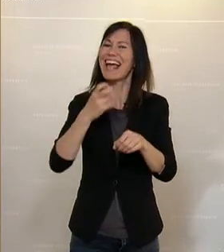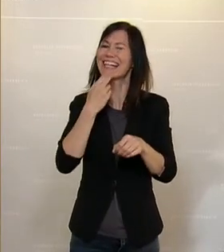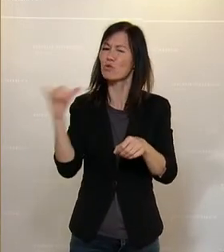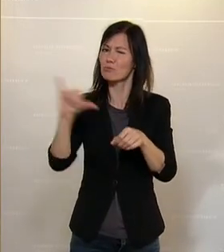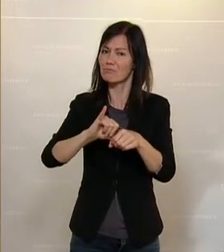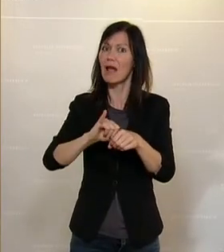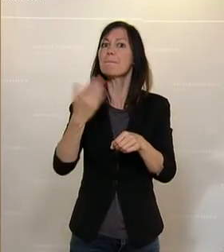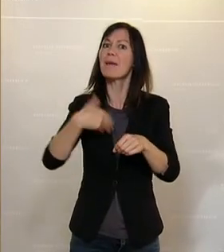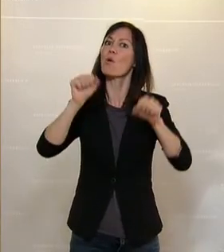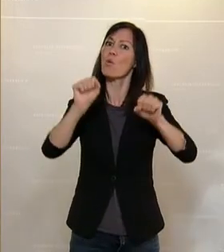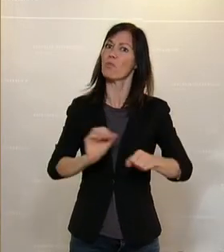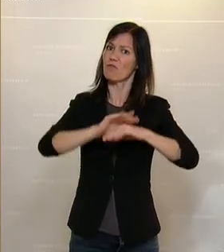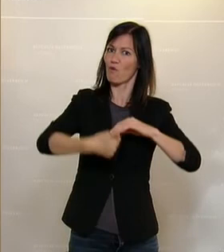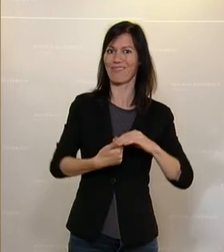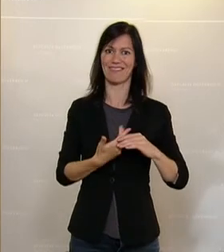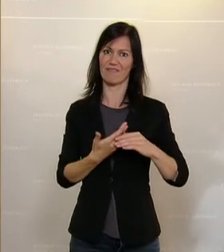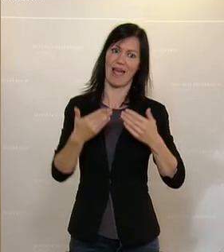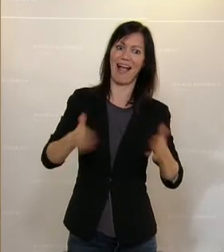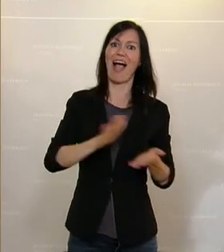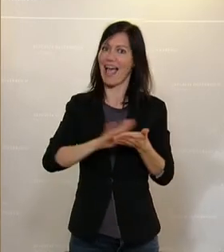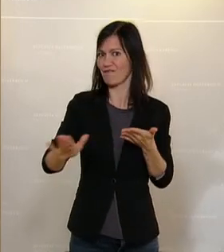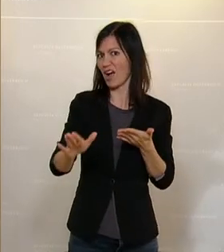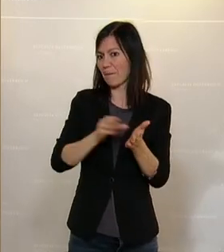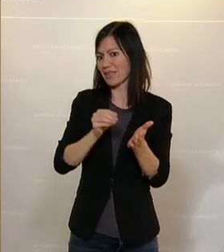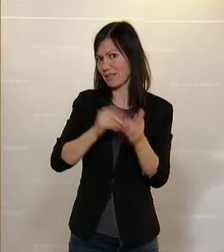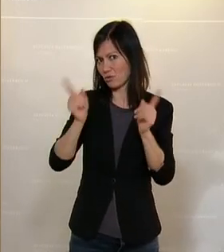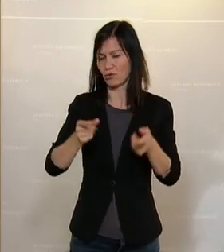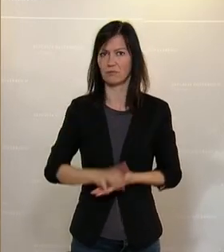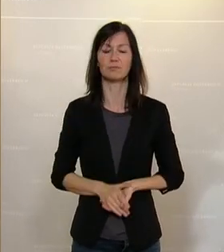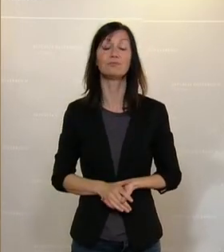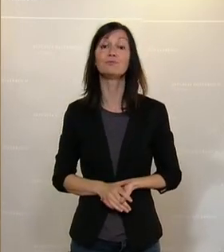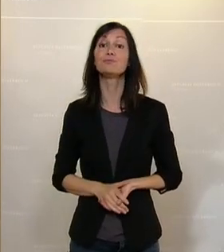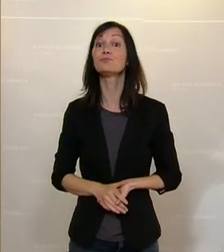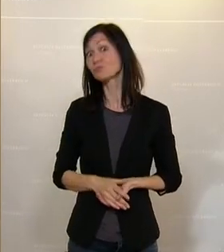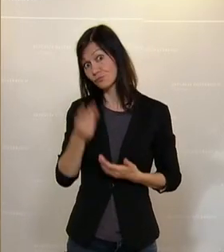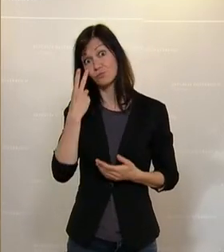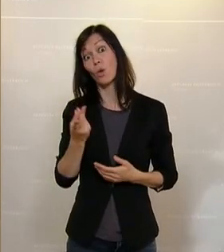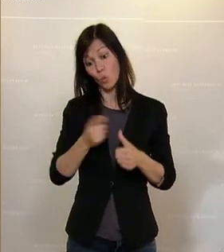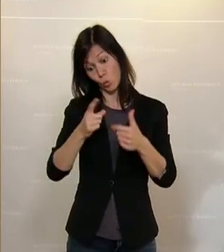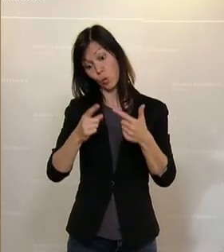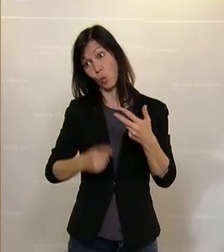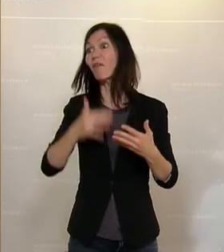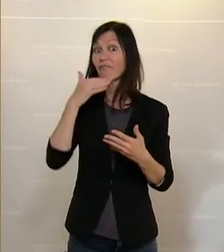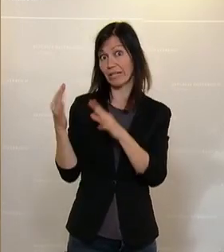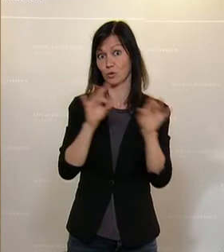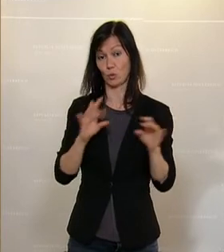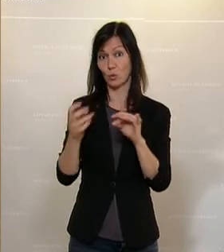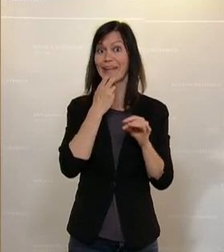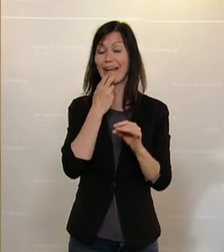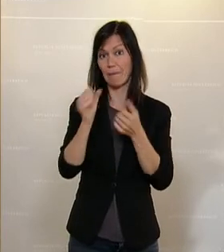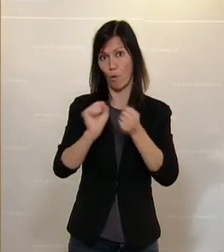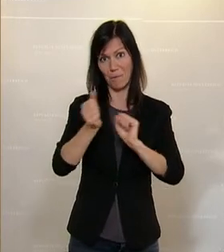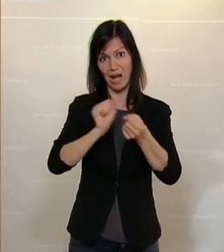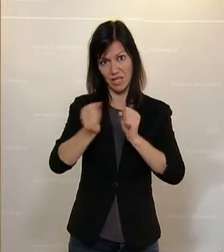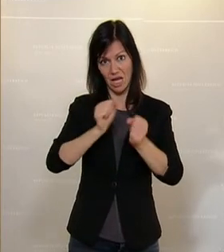Damen und Herren, an diesem Bericht sehen wir, dass es noch viel zu tun gibt, um die E-Mobilität den